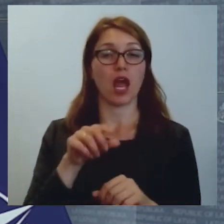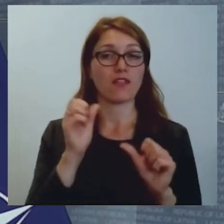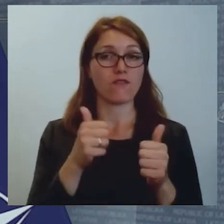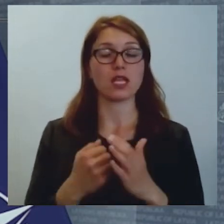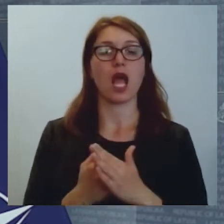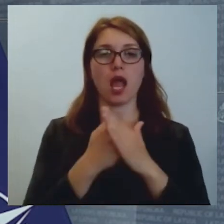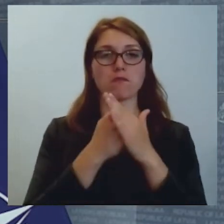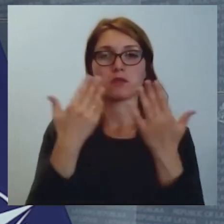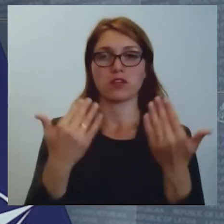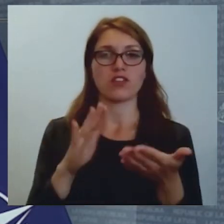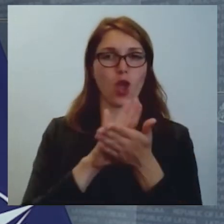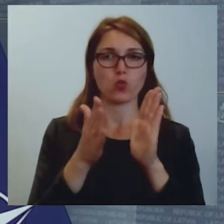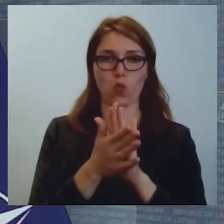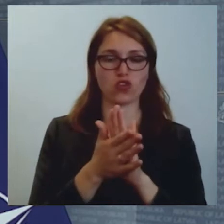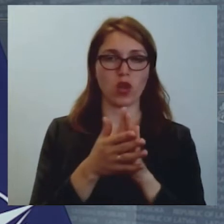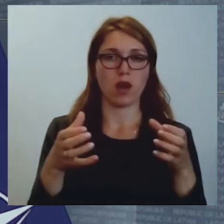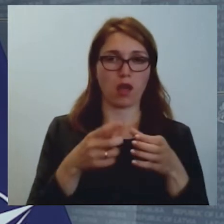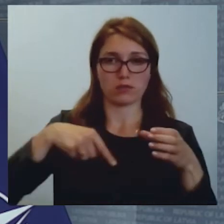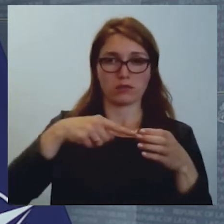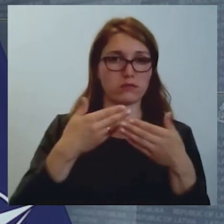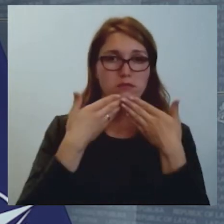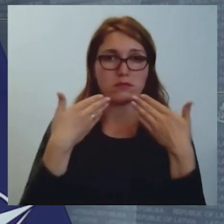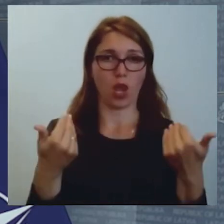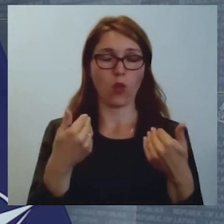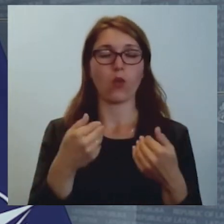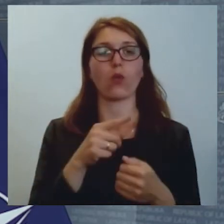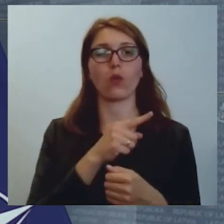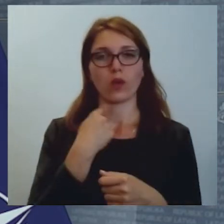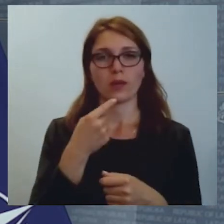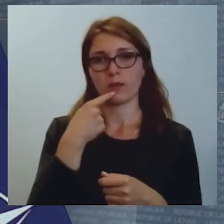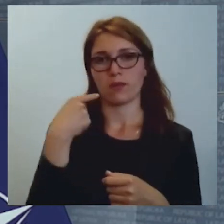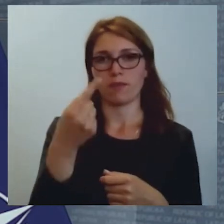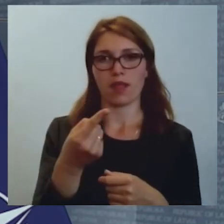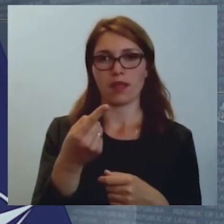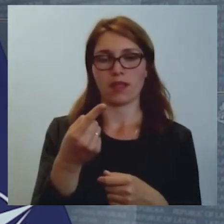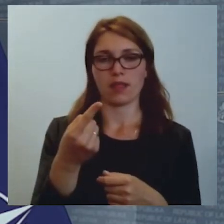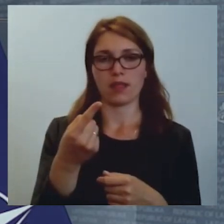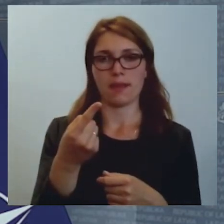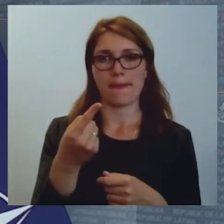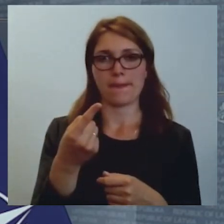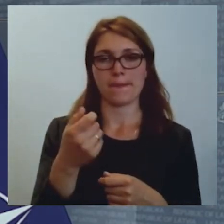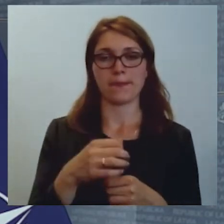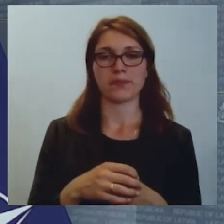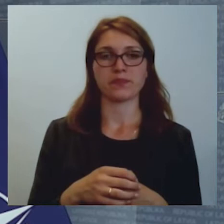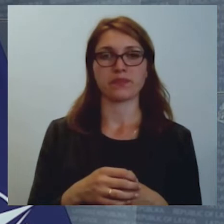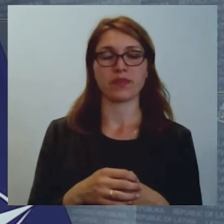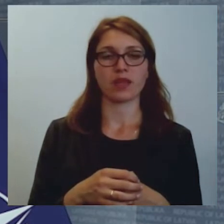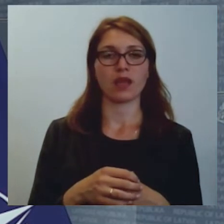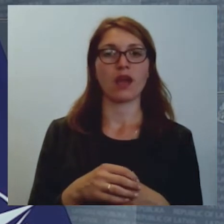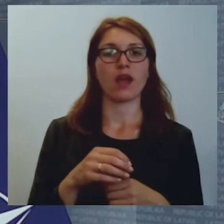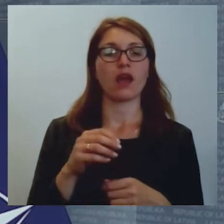vienošanās un gribētu pateikt, ka Juralnafta